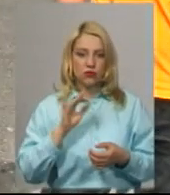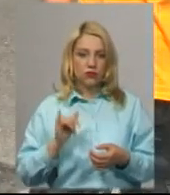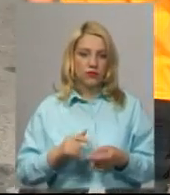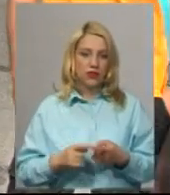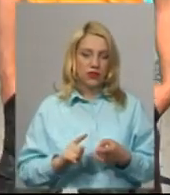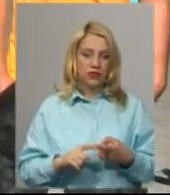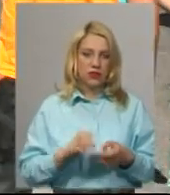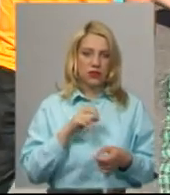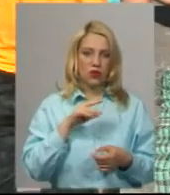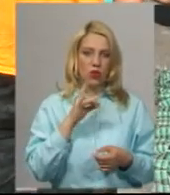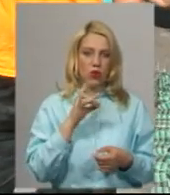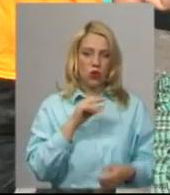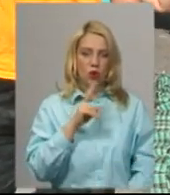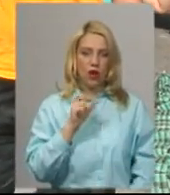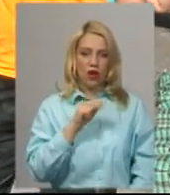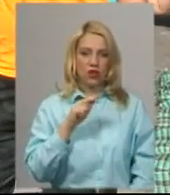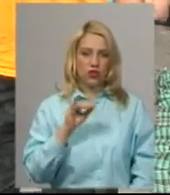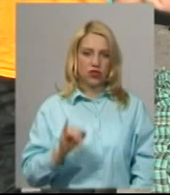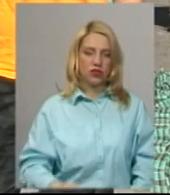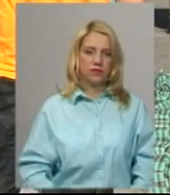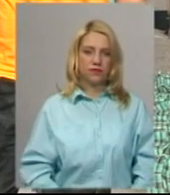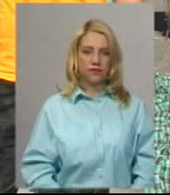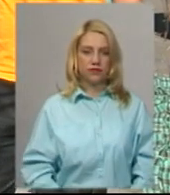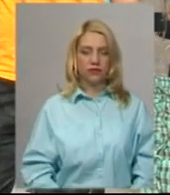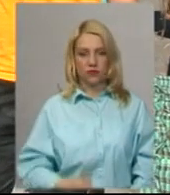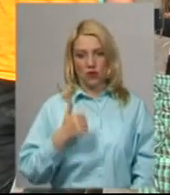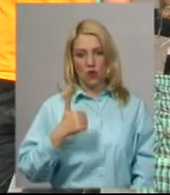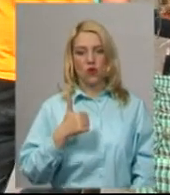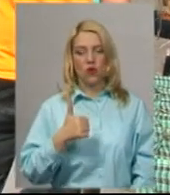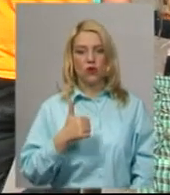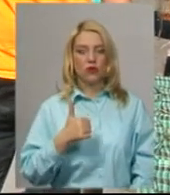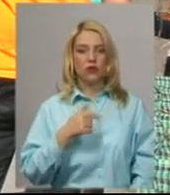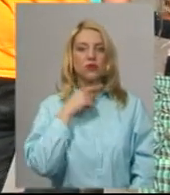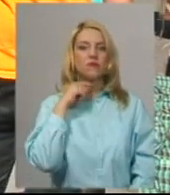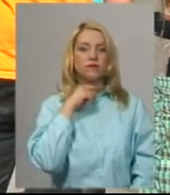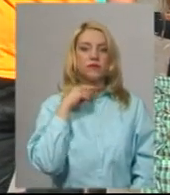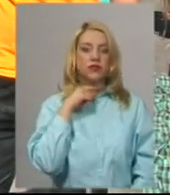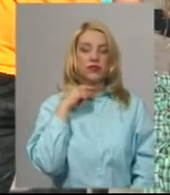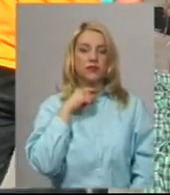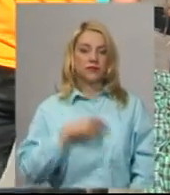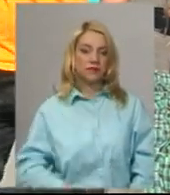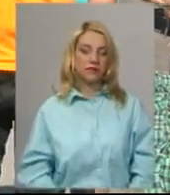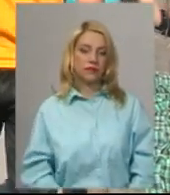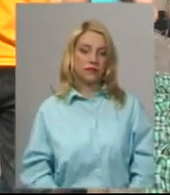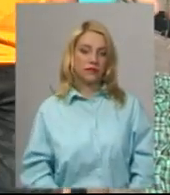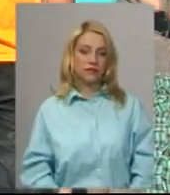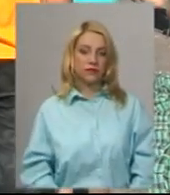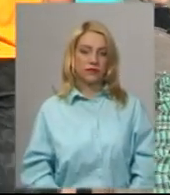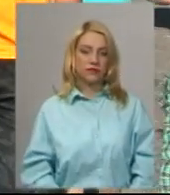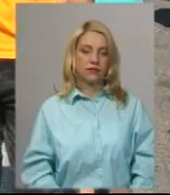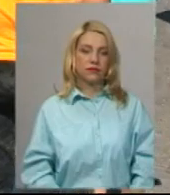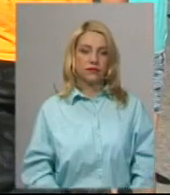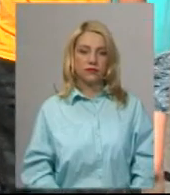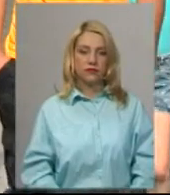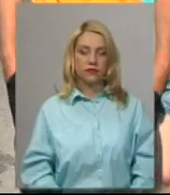строкачі, хороша порода, м'ясна і